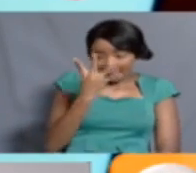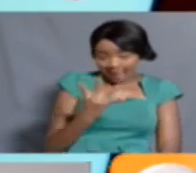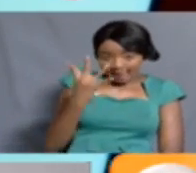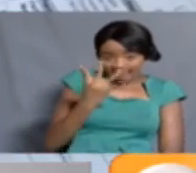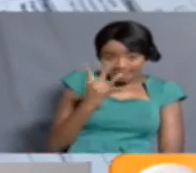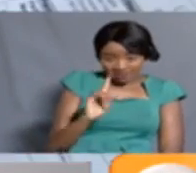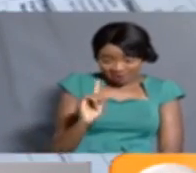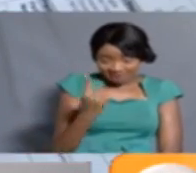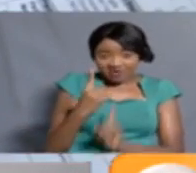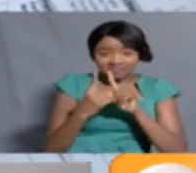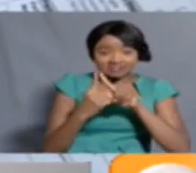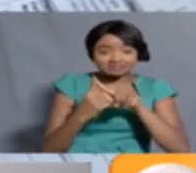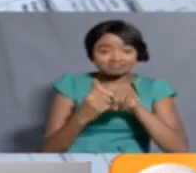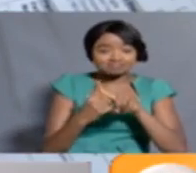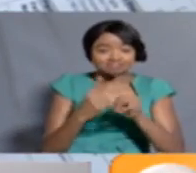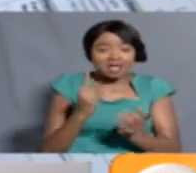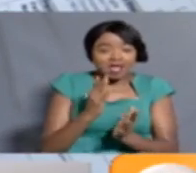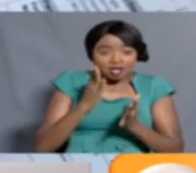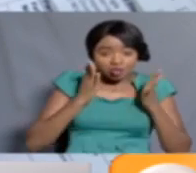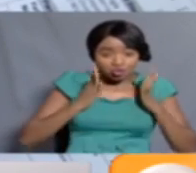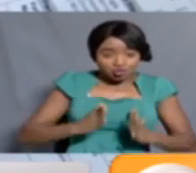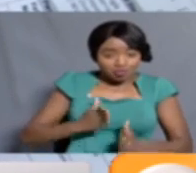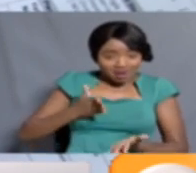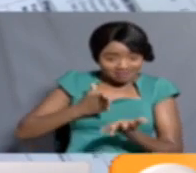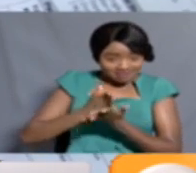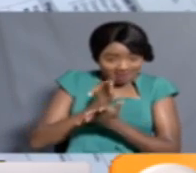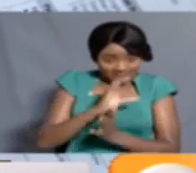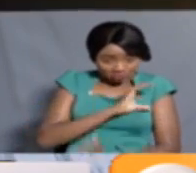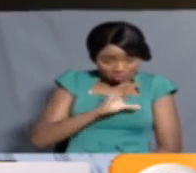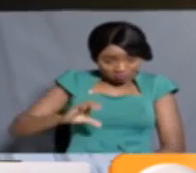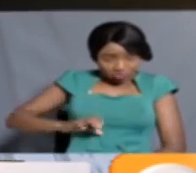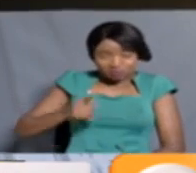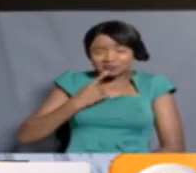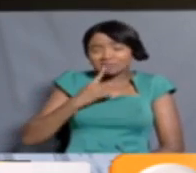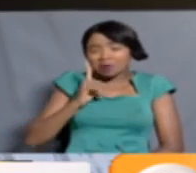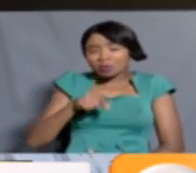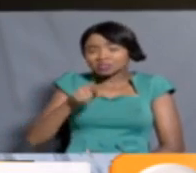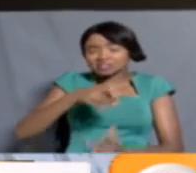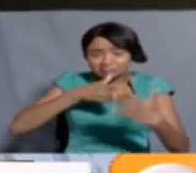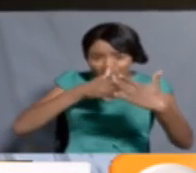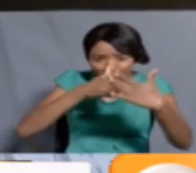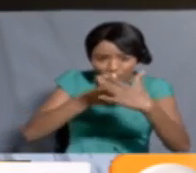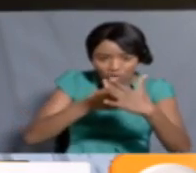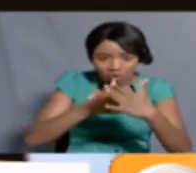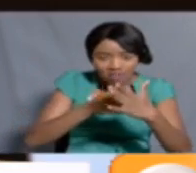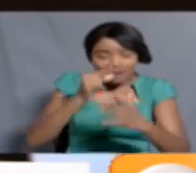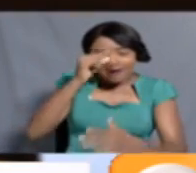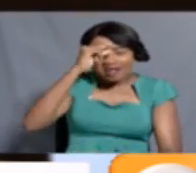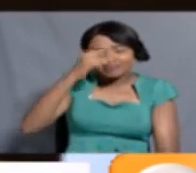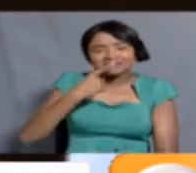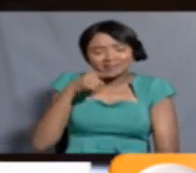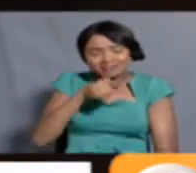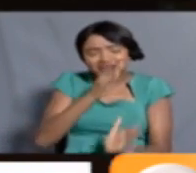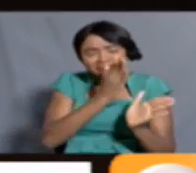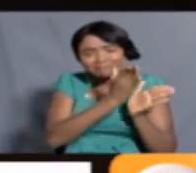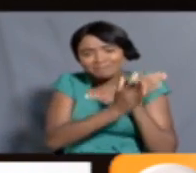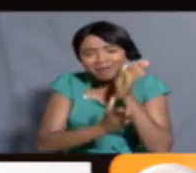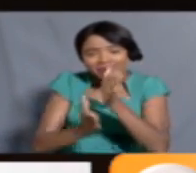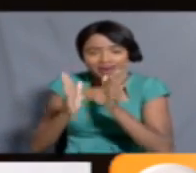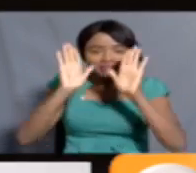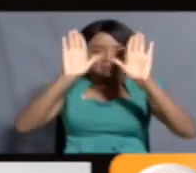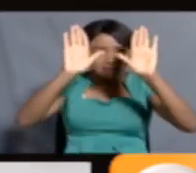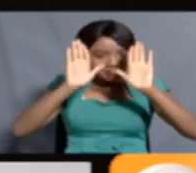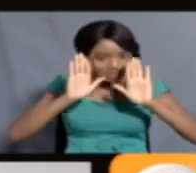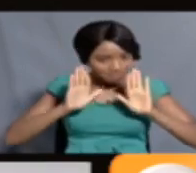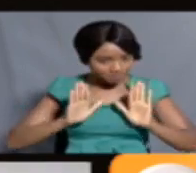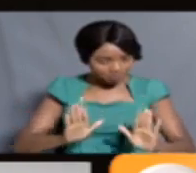za kibinadamu liliwasilisha kesi mahakamani kupinga usajili wa huduma namba. Serikali haitha imesema mpango huo ni muhimu kwani